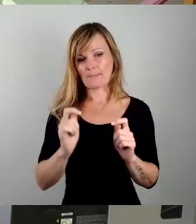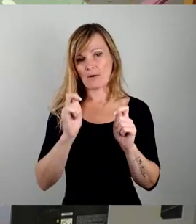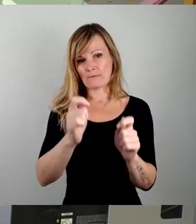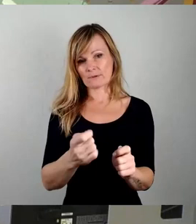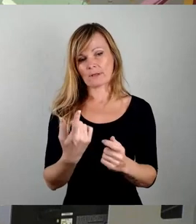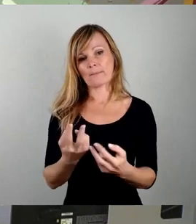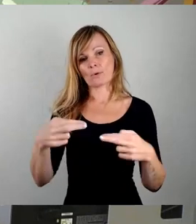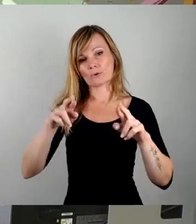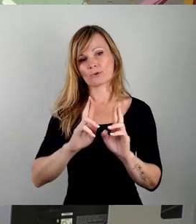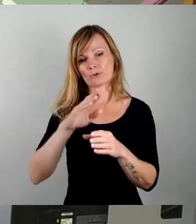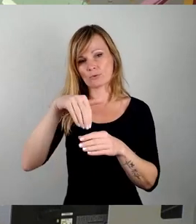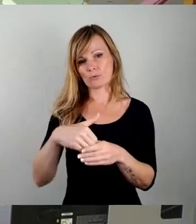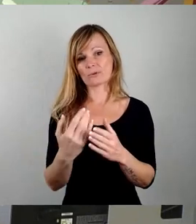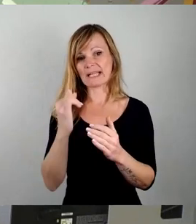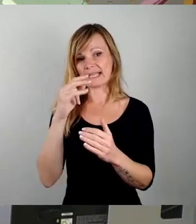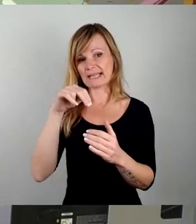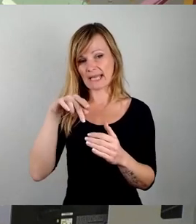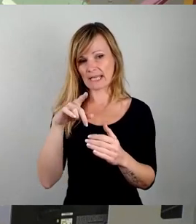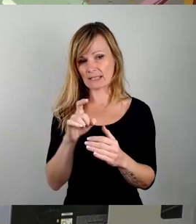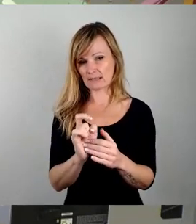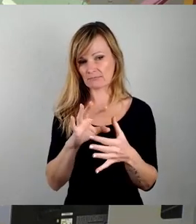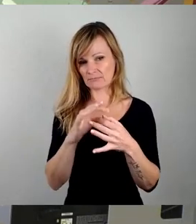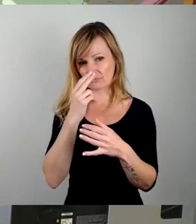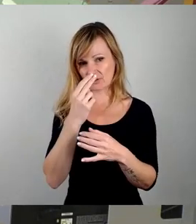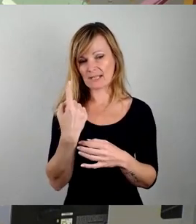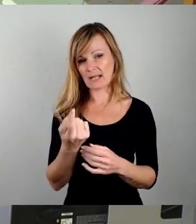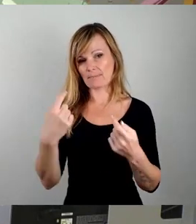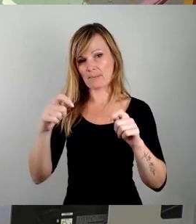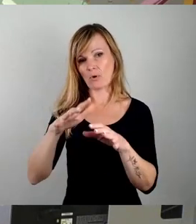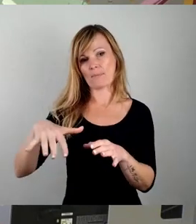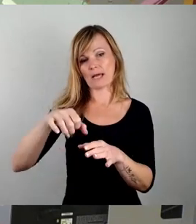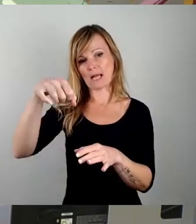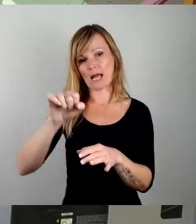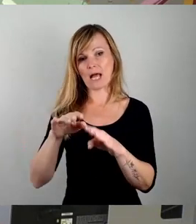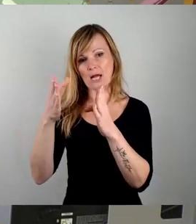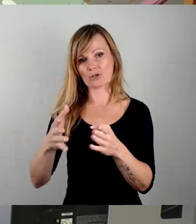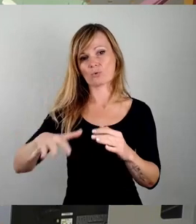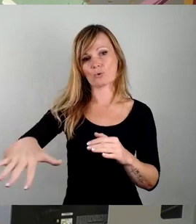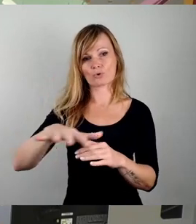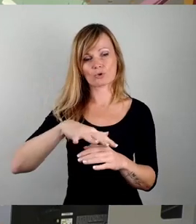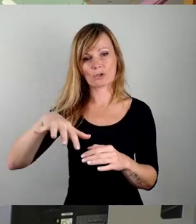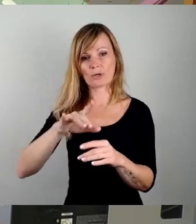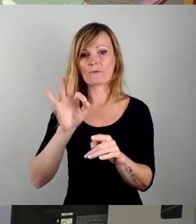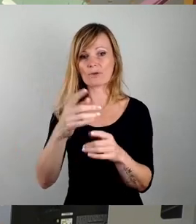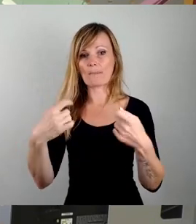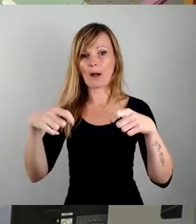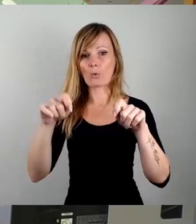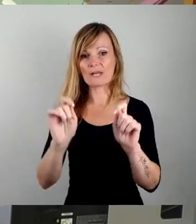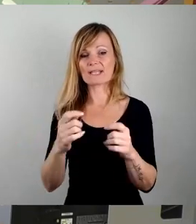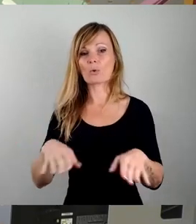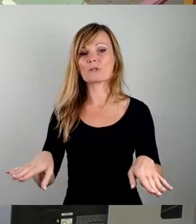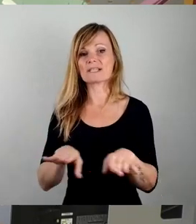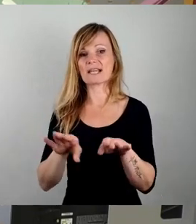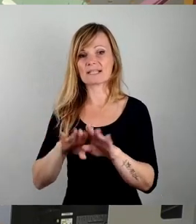des Insects, selbstständig bebaubare Garagengrundstücke grundsätzlich einer baulichen Entwicklung zuzuführen. Was bedeutet grundsätzlich einer